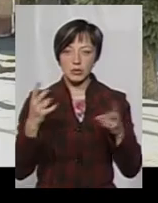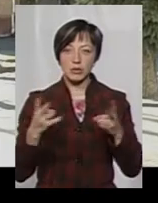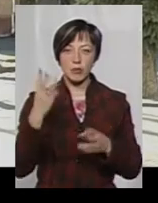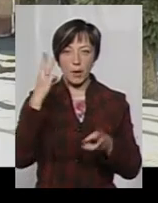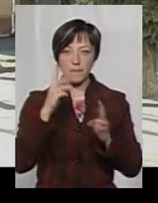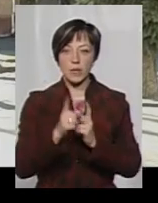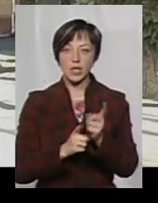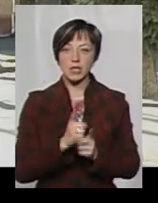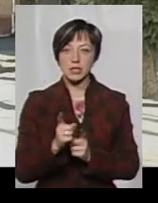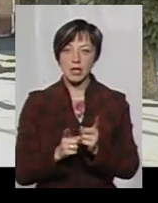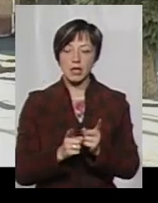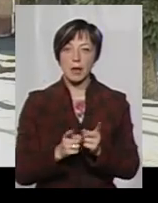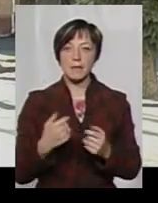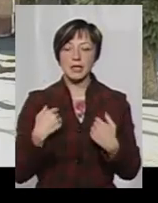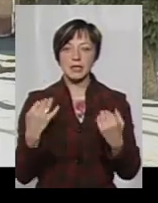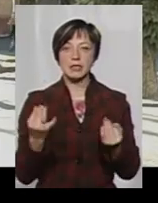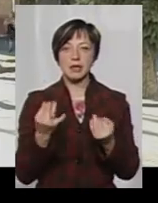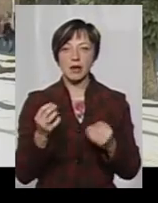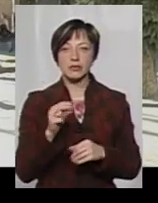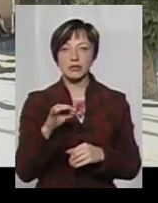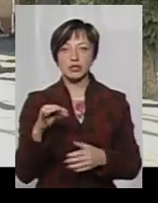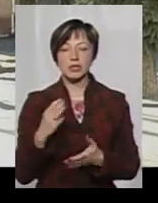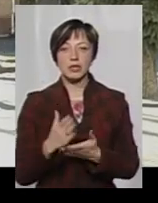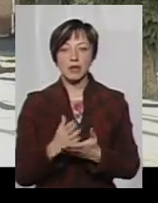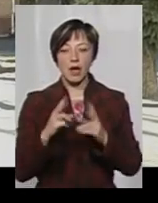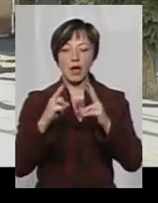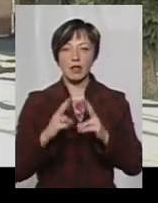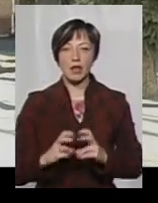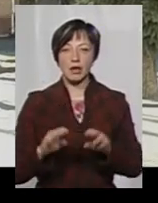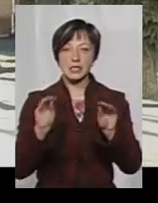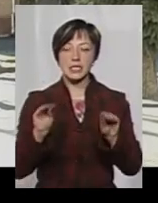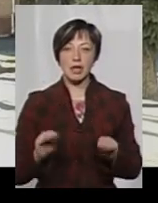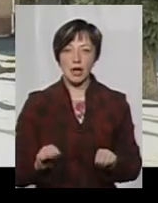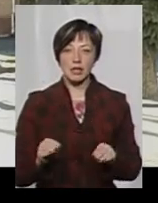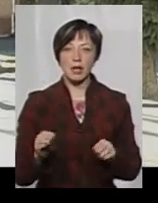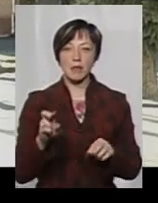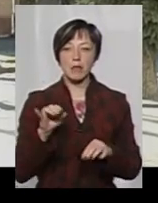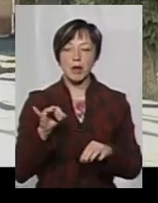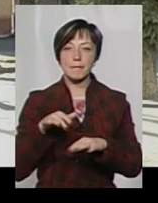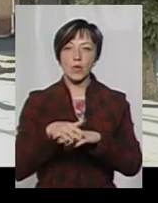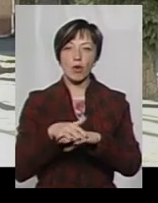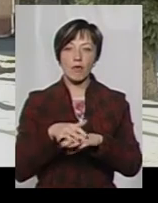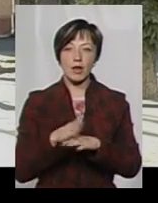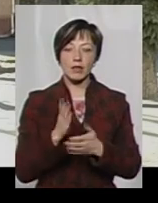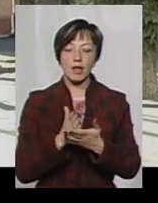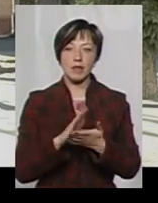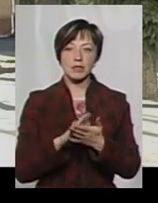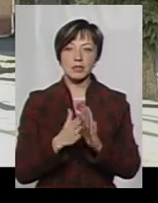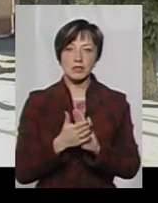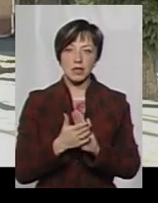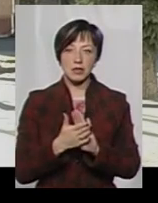модернізації. Мене цікаво, чи є аналіз дані, які би прорахували наявний стан